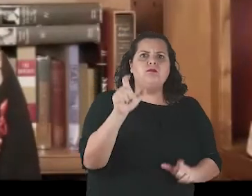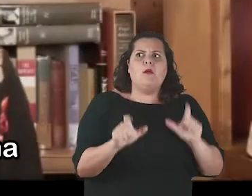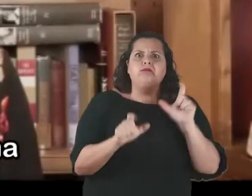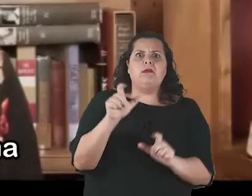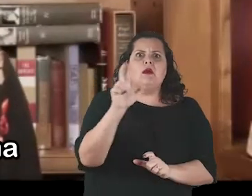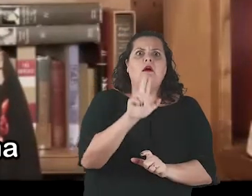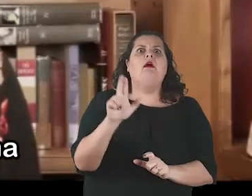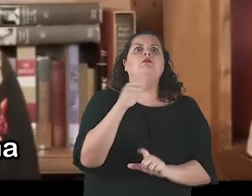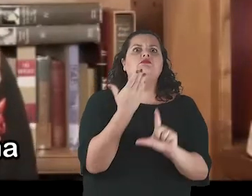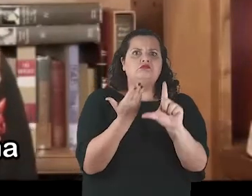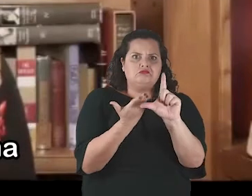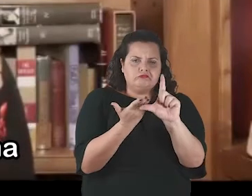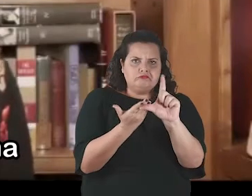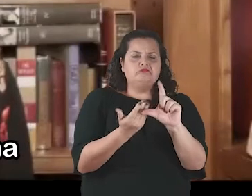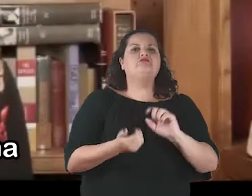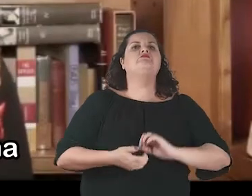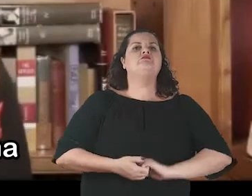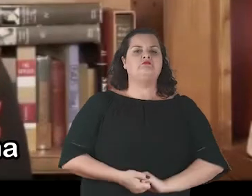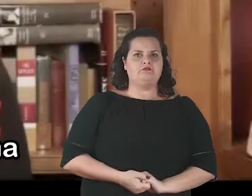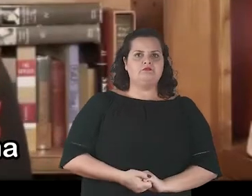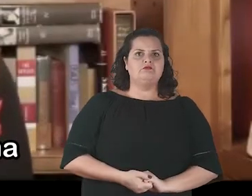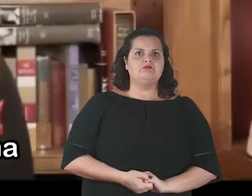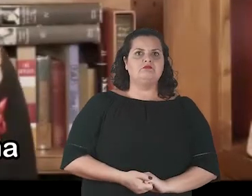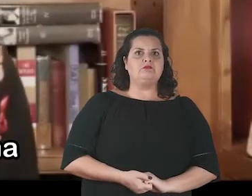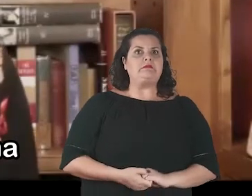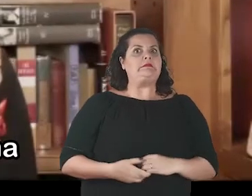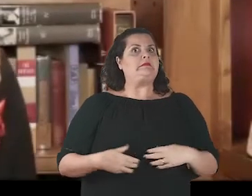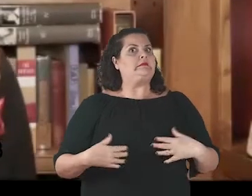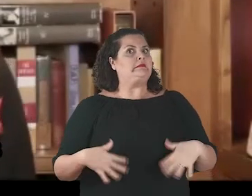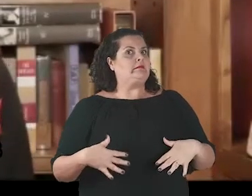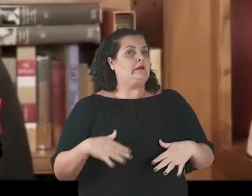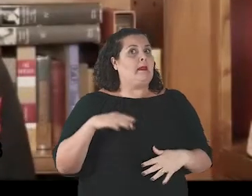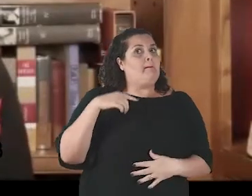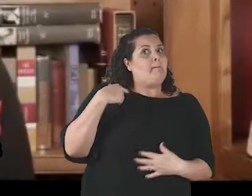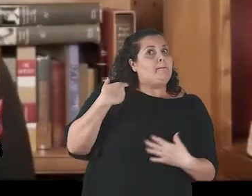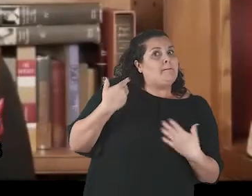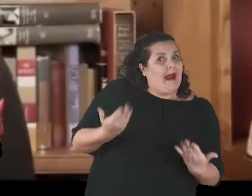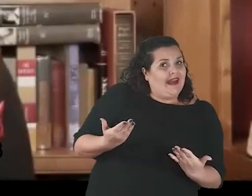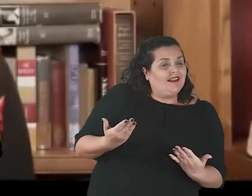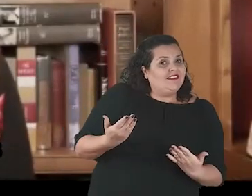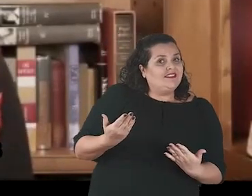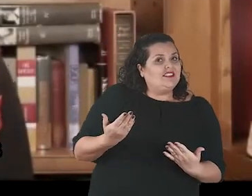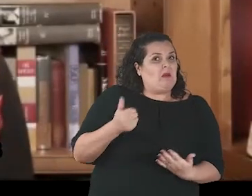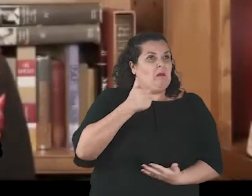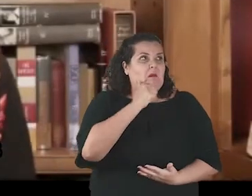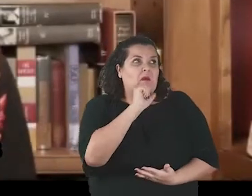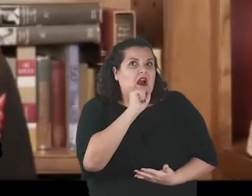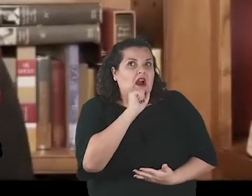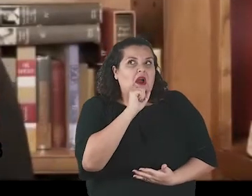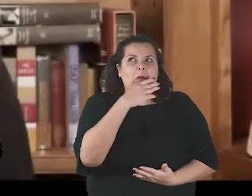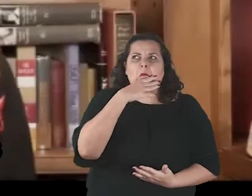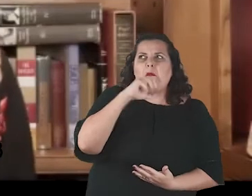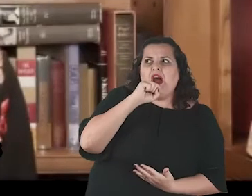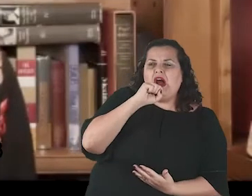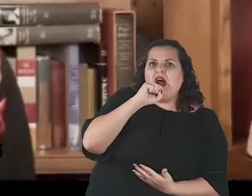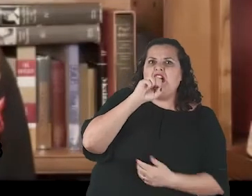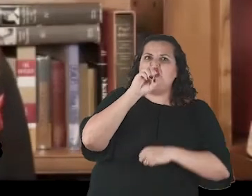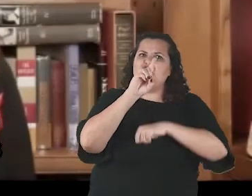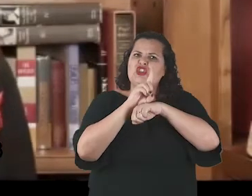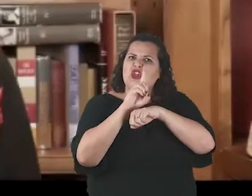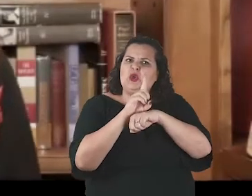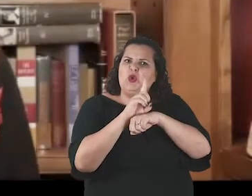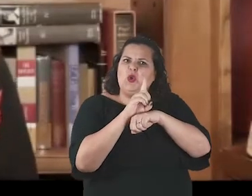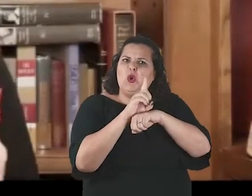Now, it's likely that few, if any, of the moms and dads and teachers and school administrators